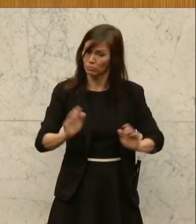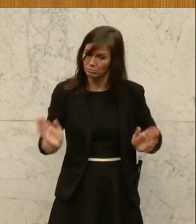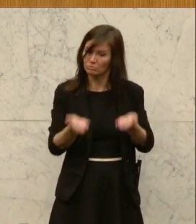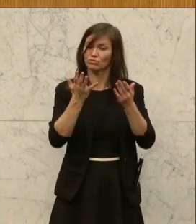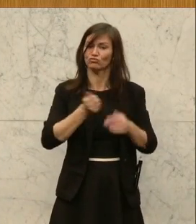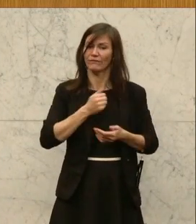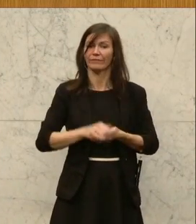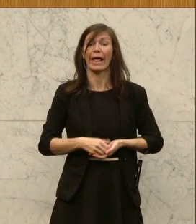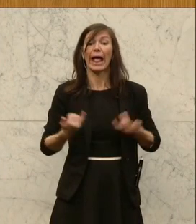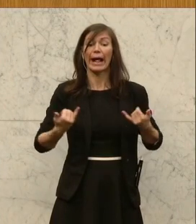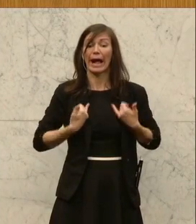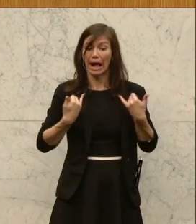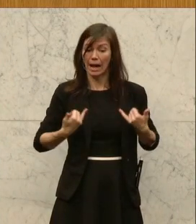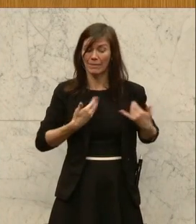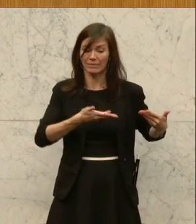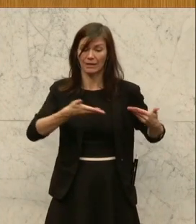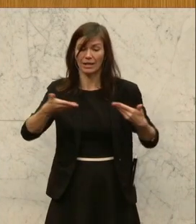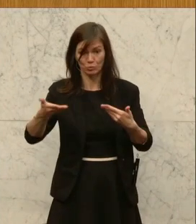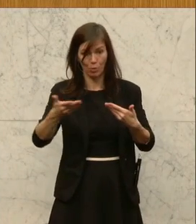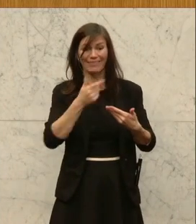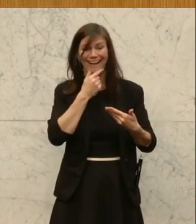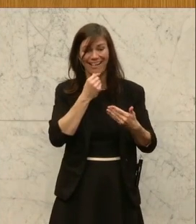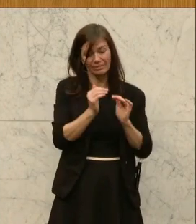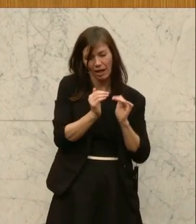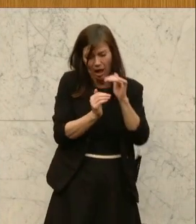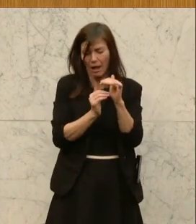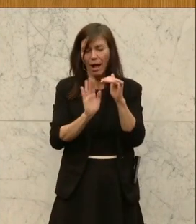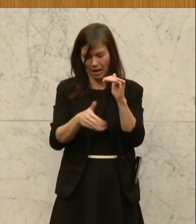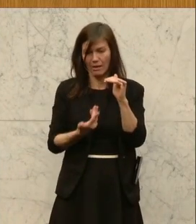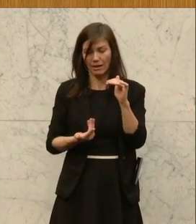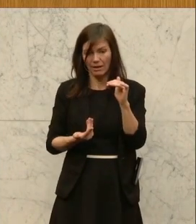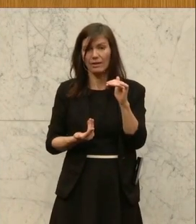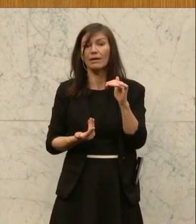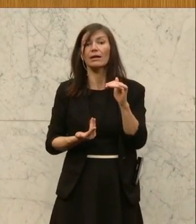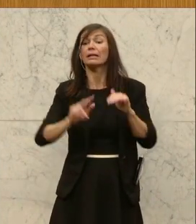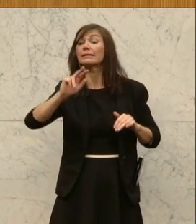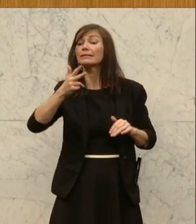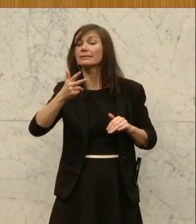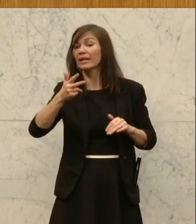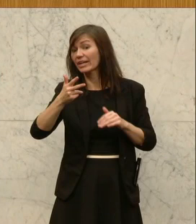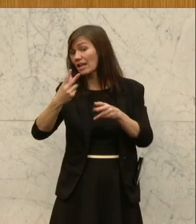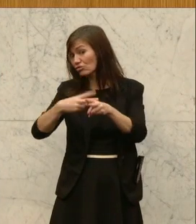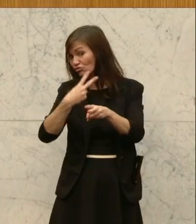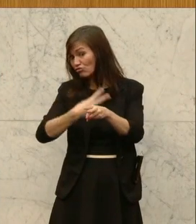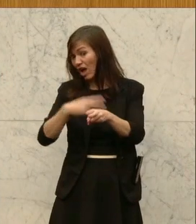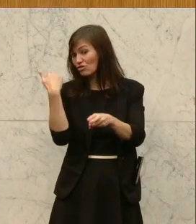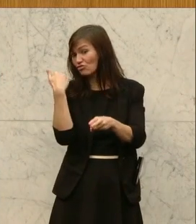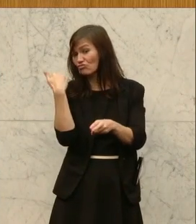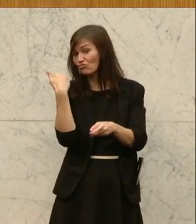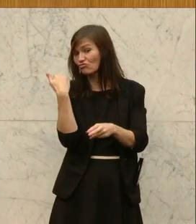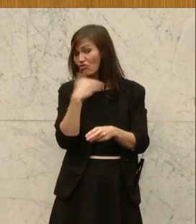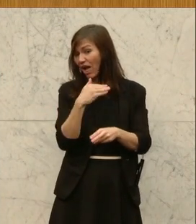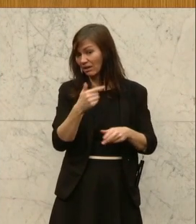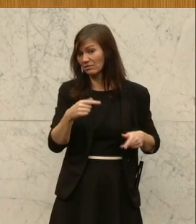der Kälber wurde hinaufgesetzt. Der Transport von Schlachtvieh in Drittstaaten sogar verboten.